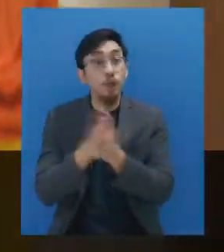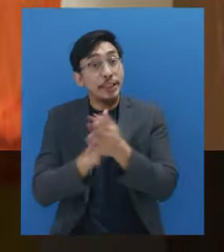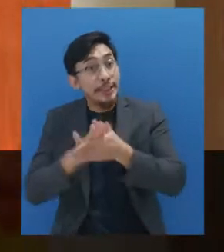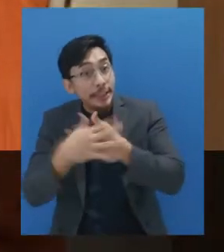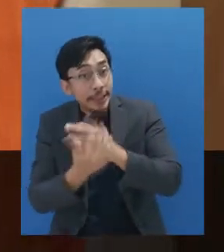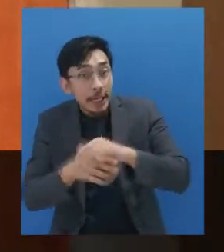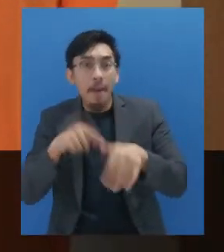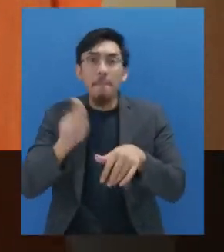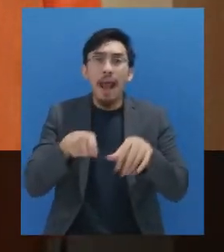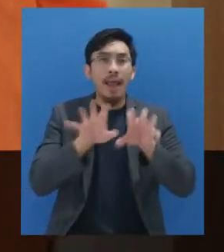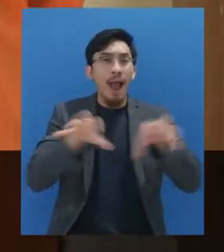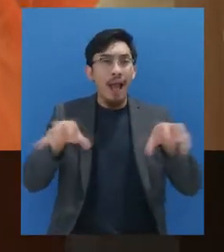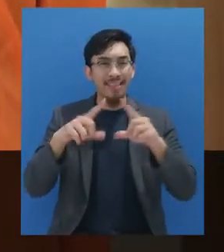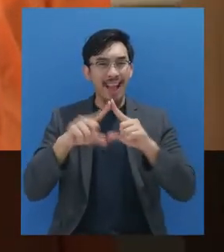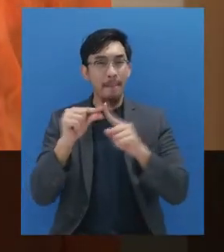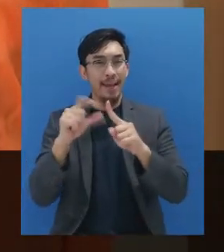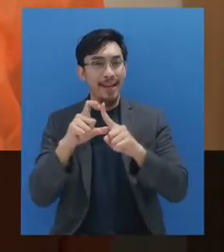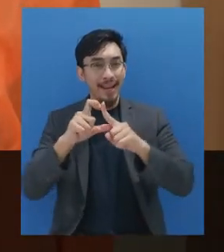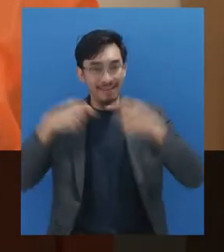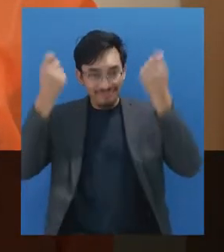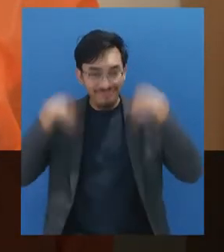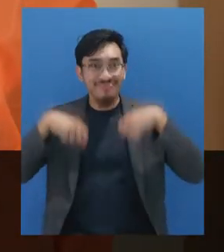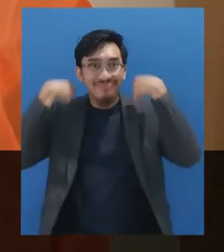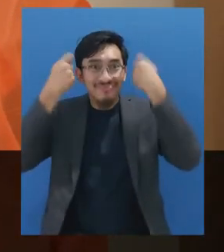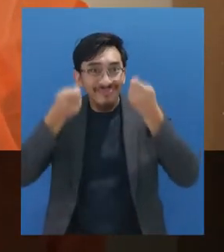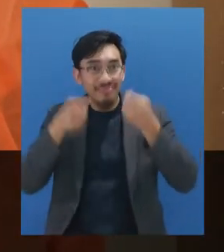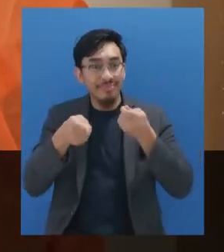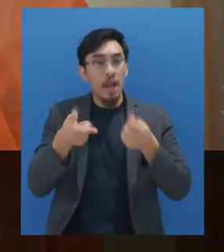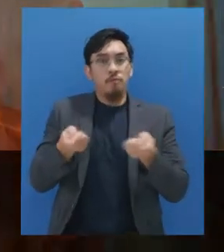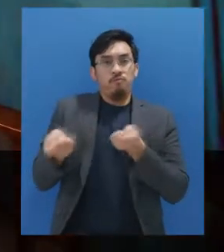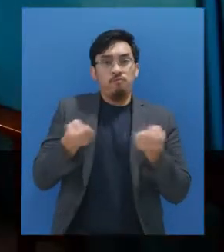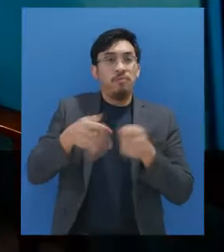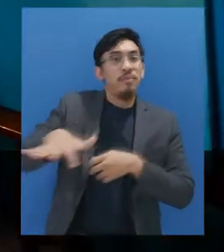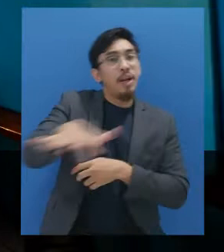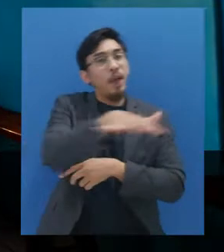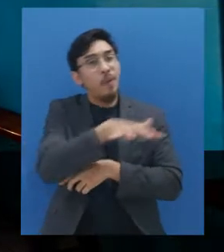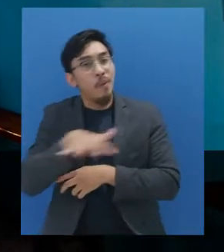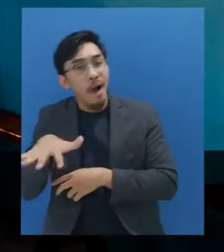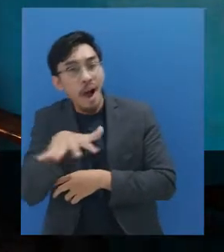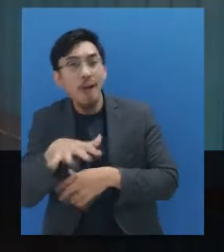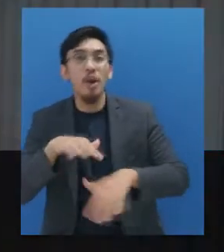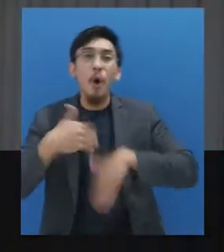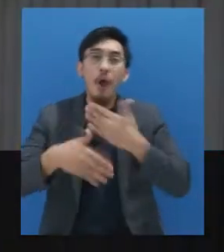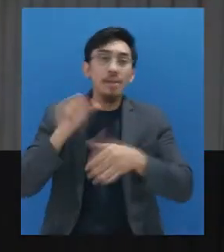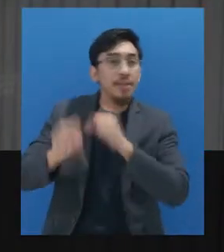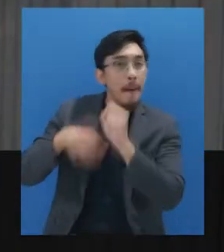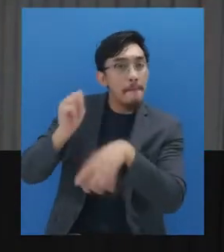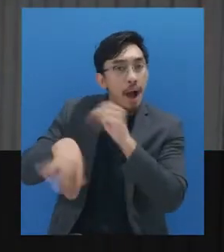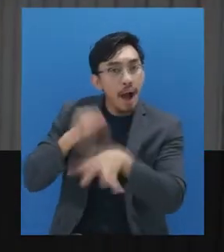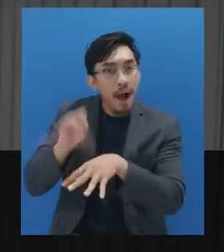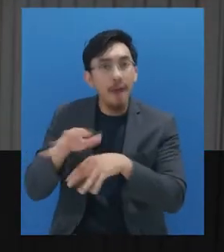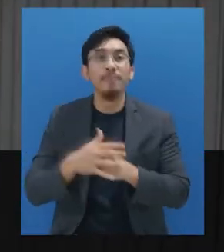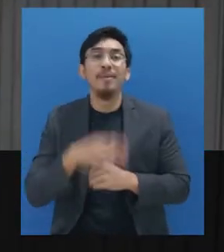prosedur kebersihan tangan, penggunaan alat pelindung diri atau APD, pengendalian lingkungan, dan